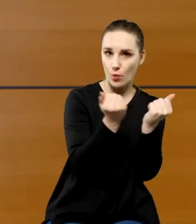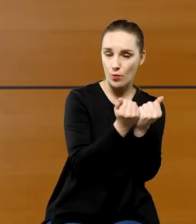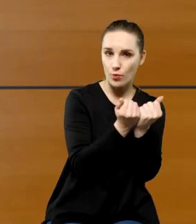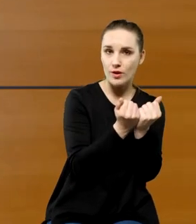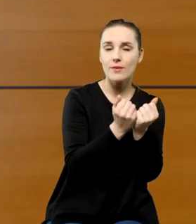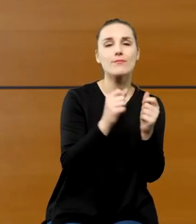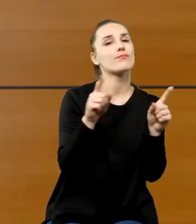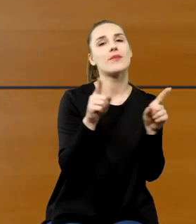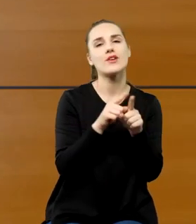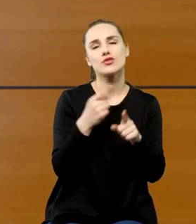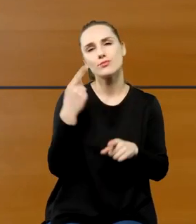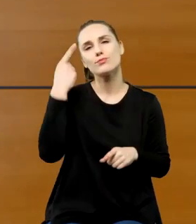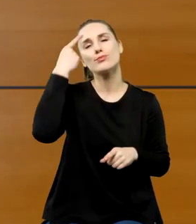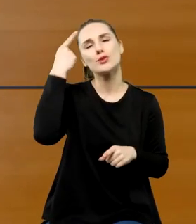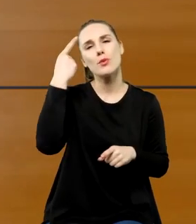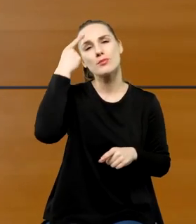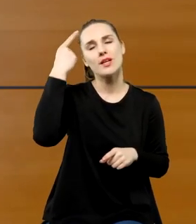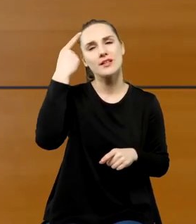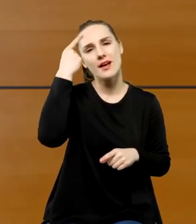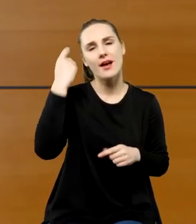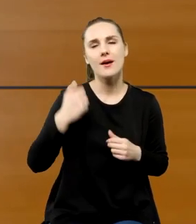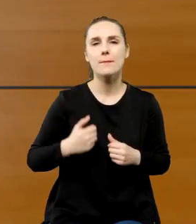przywołanie wielkiej